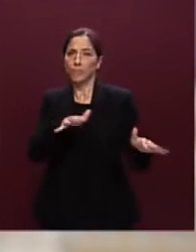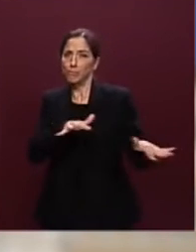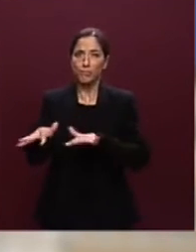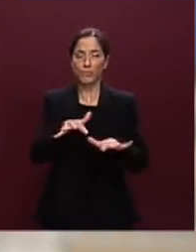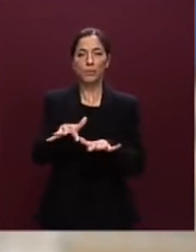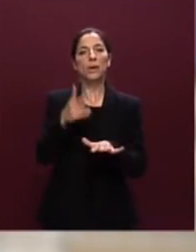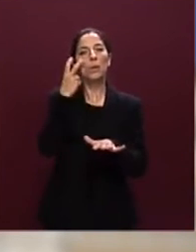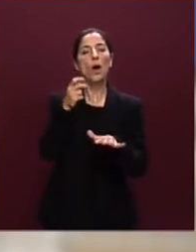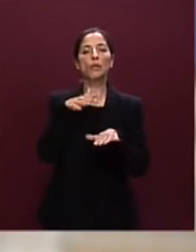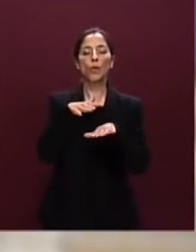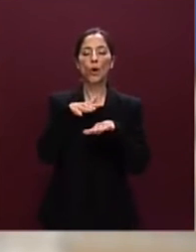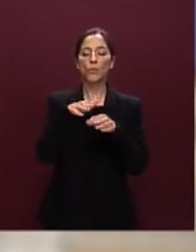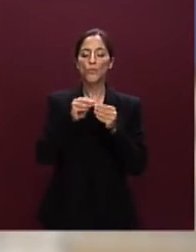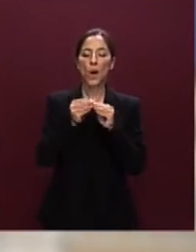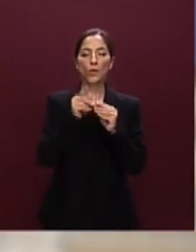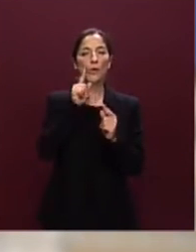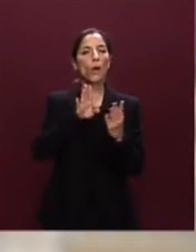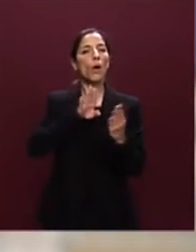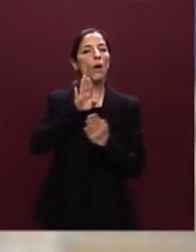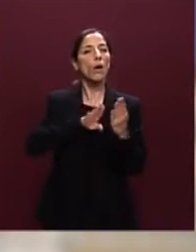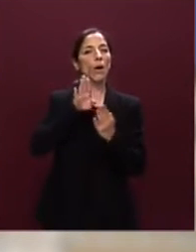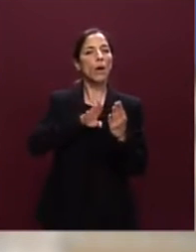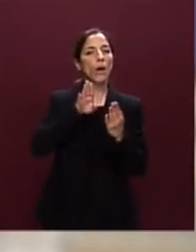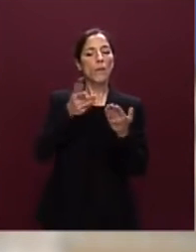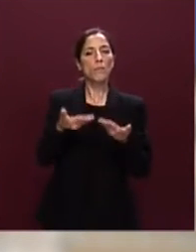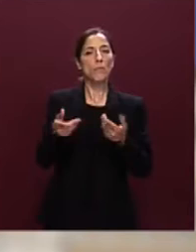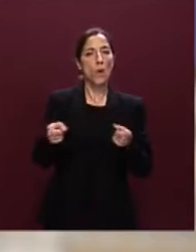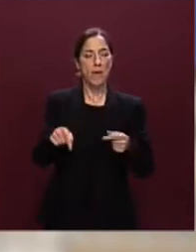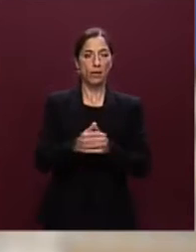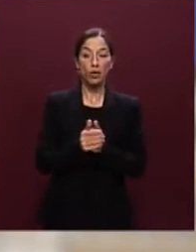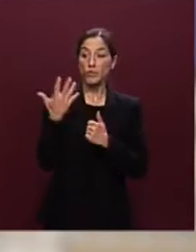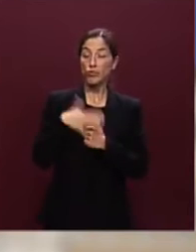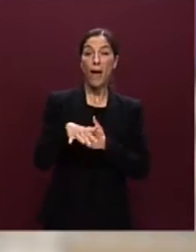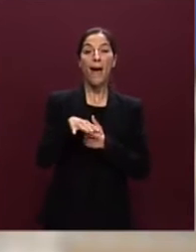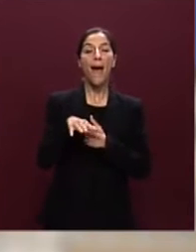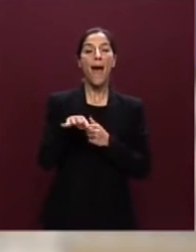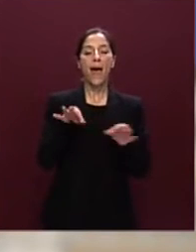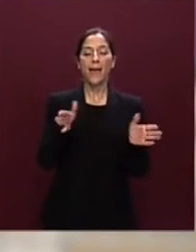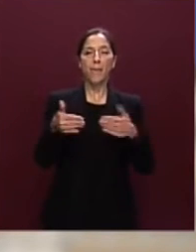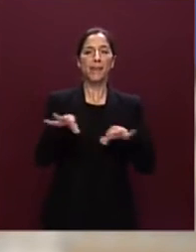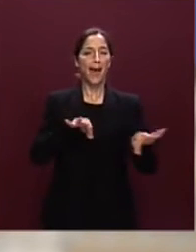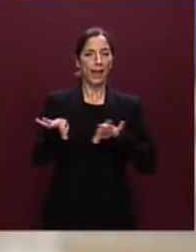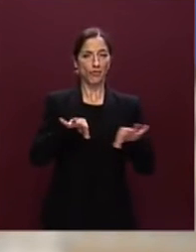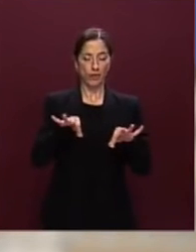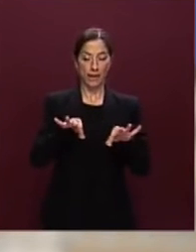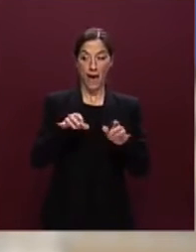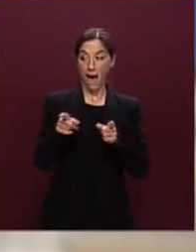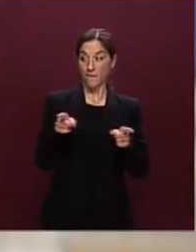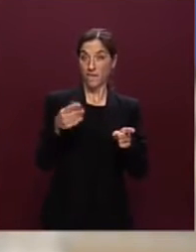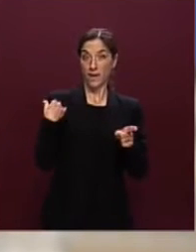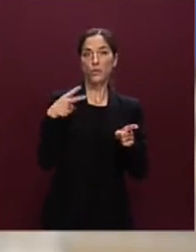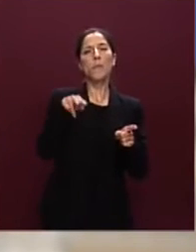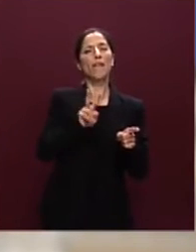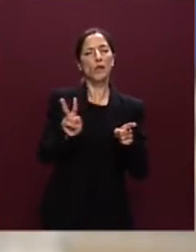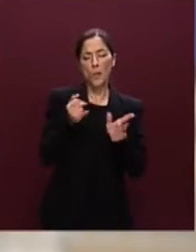confronto che il Governo ha deciso di mettere in campo Aver riunito per 24 volte la cabina di regia nella fase finale dello scorso anno